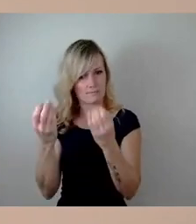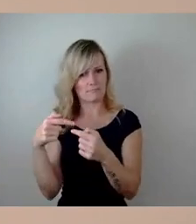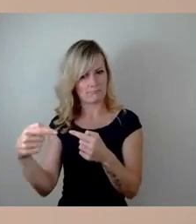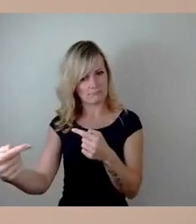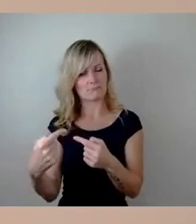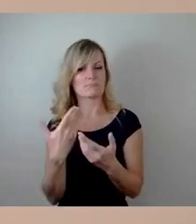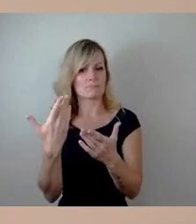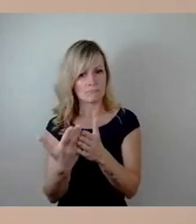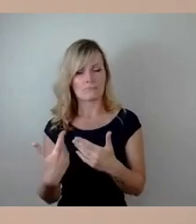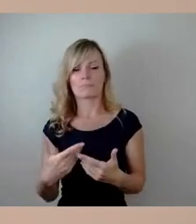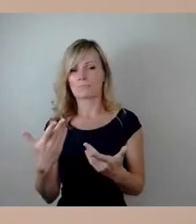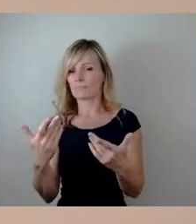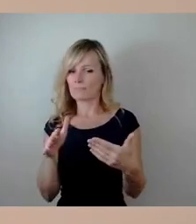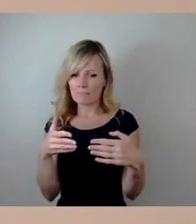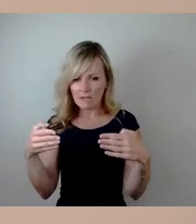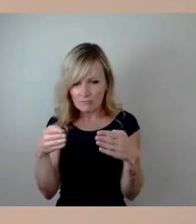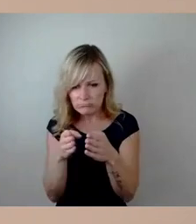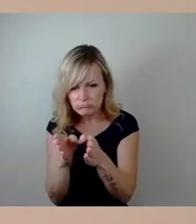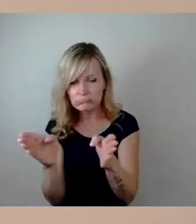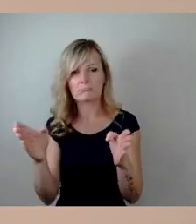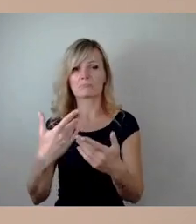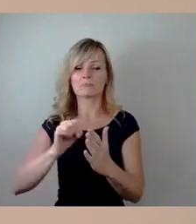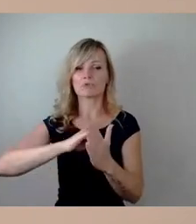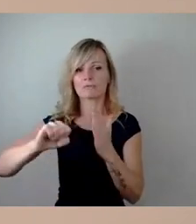Entsprechende Querschnittseinengung, Geschwindigkeitsreduktion.